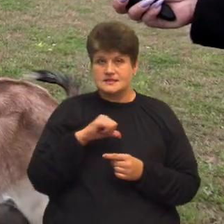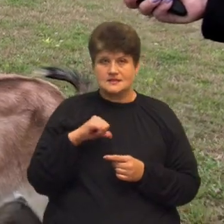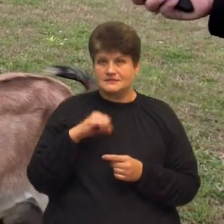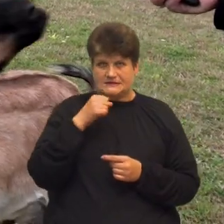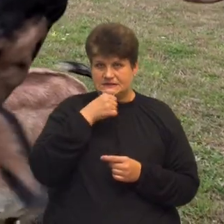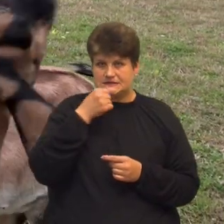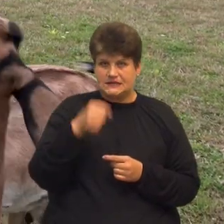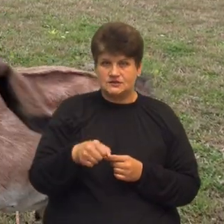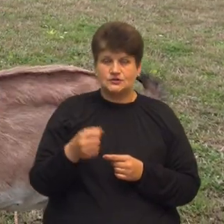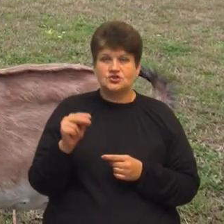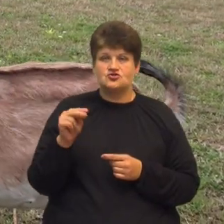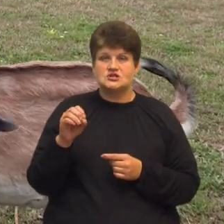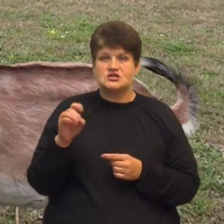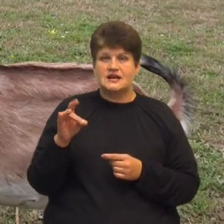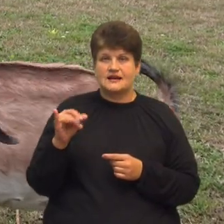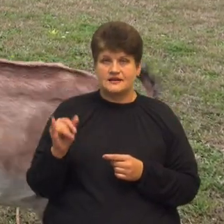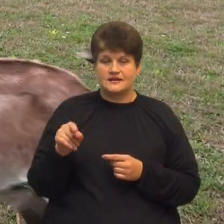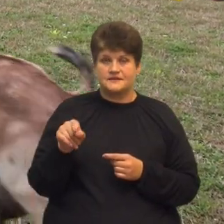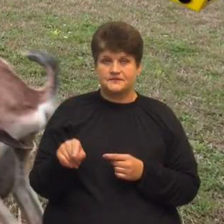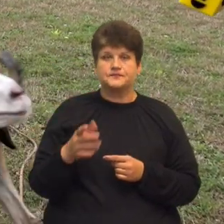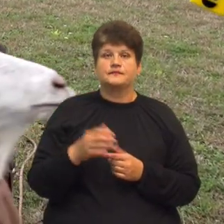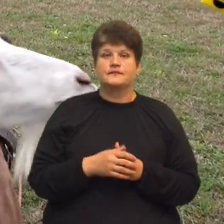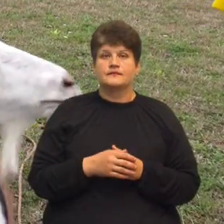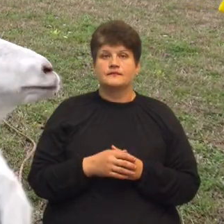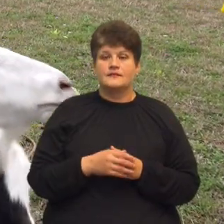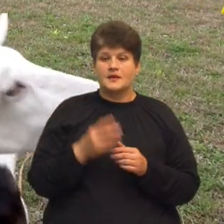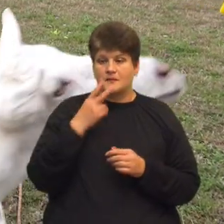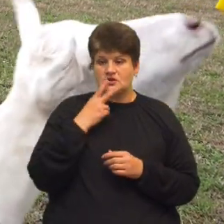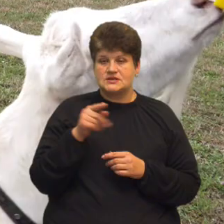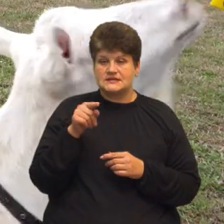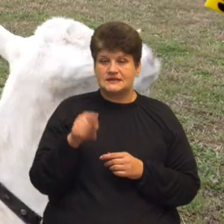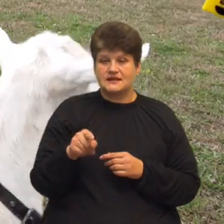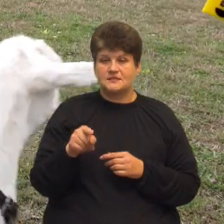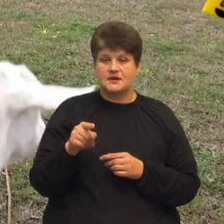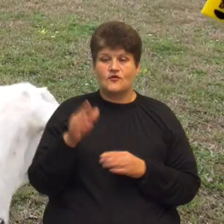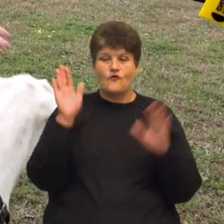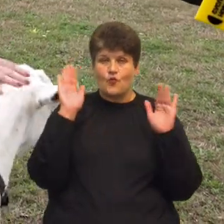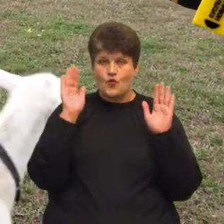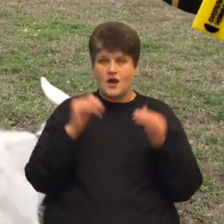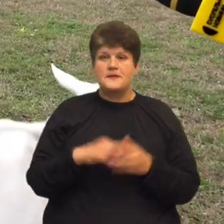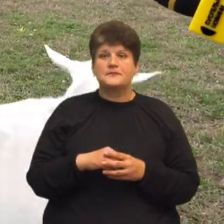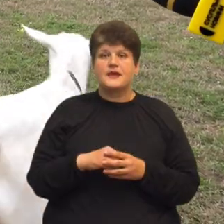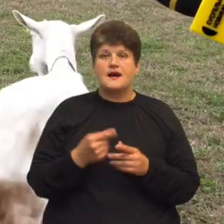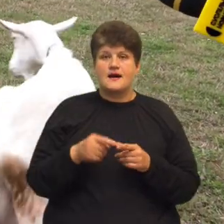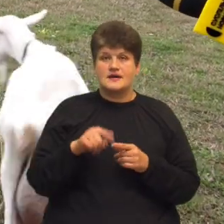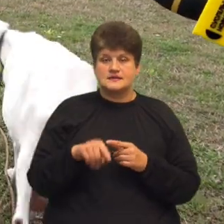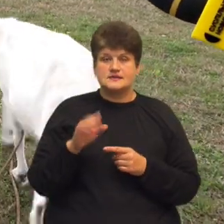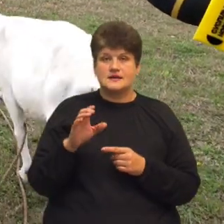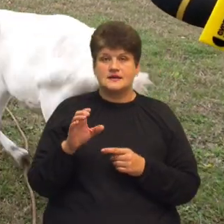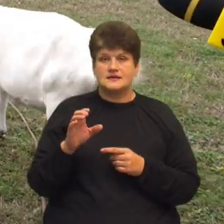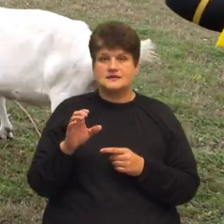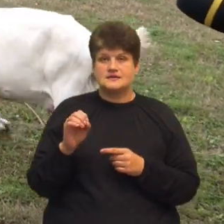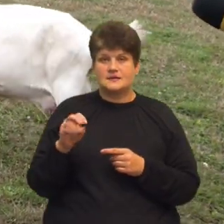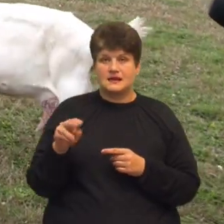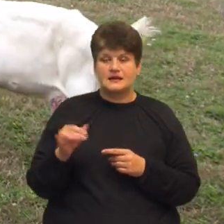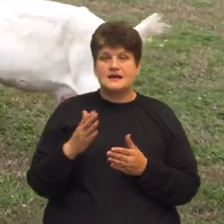тоді в нас дечері, це англонобійка з такими, бачите, вираженими вухами. Це заанемка. І ще